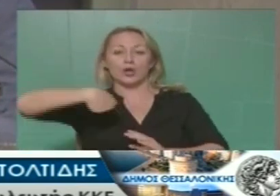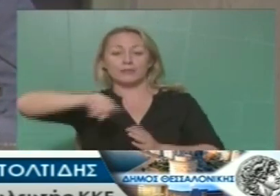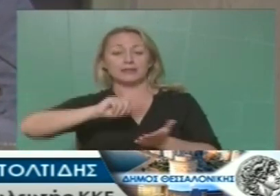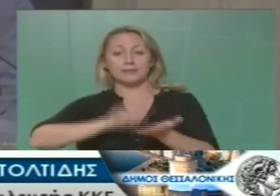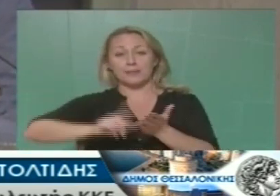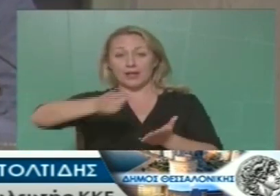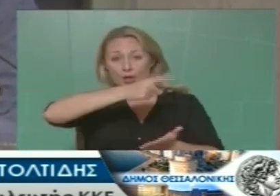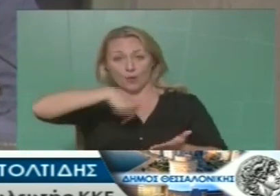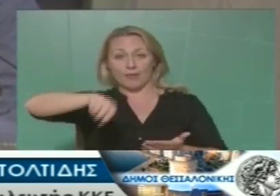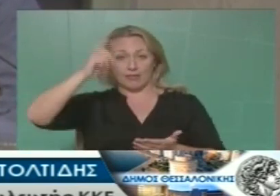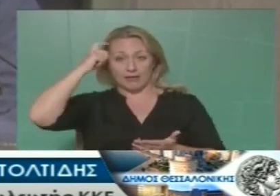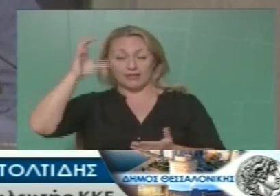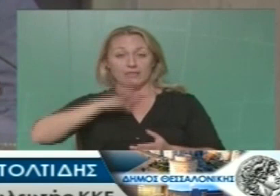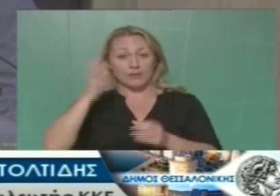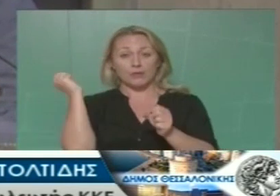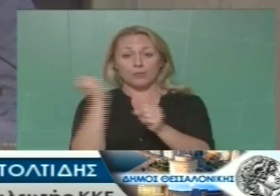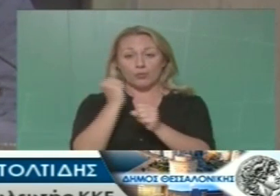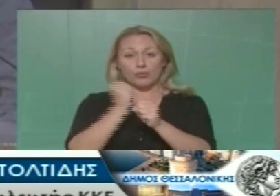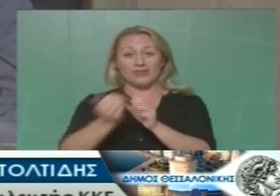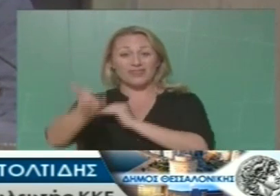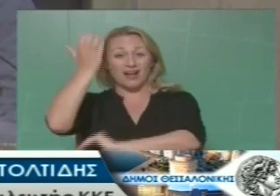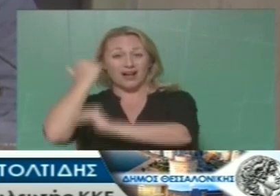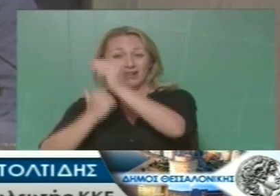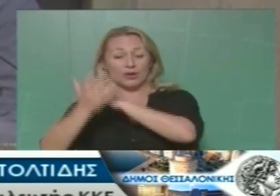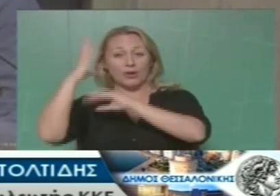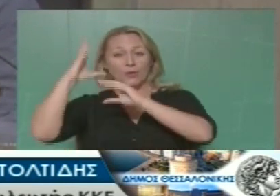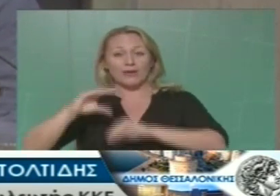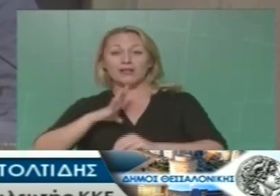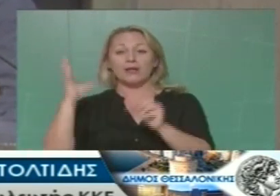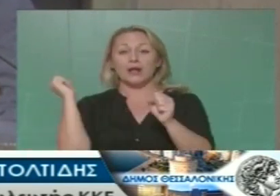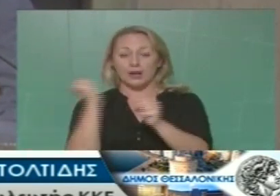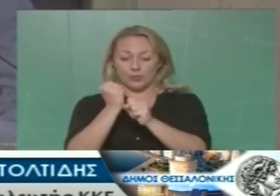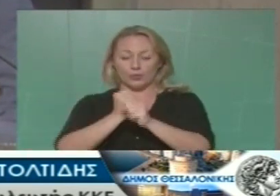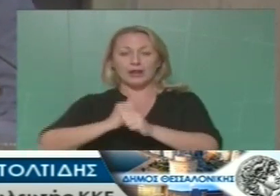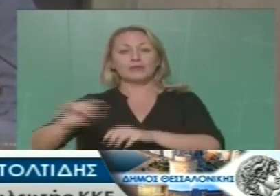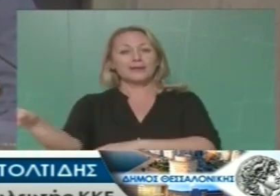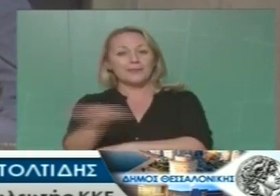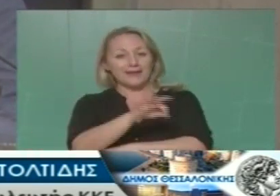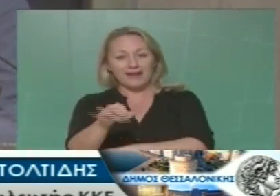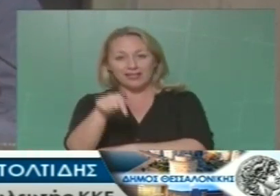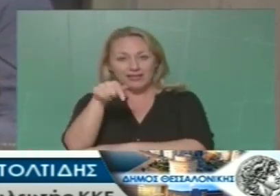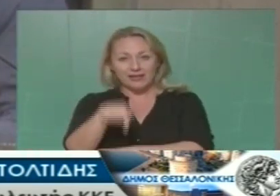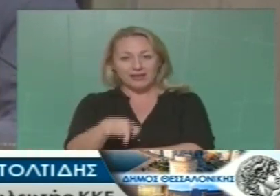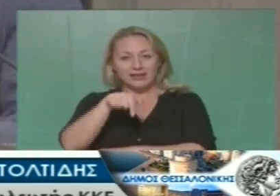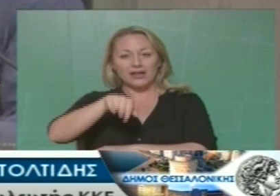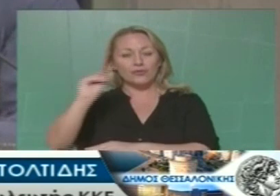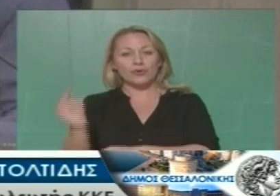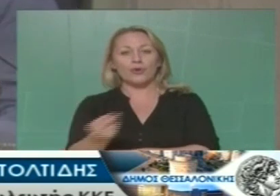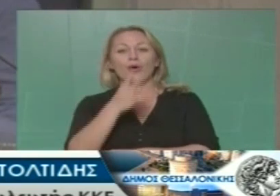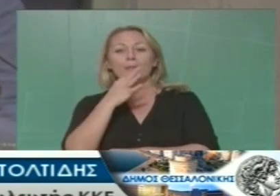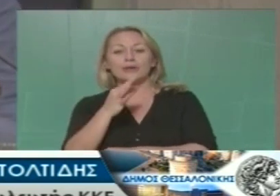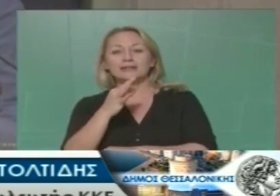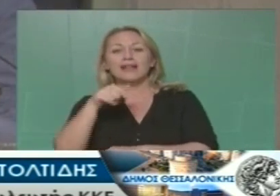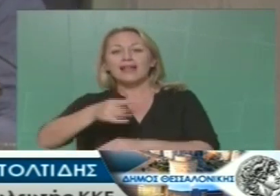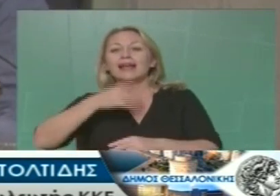συμπεράσματα οι εργαζόμενοι είτε της αρχαιολογίας οι εργάτες, οι μηχανικοί ότι δεν έγινε από κανέναν λόγος